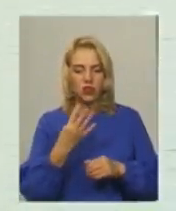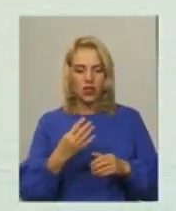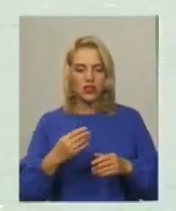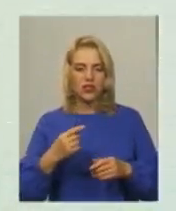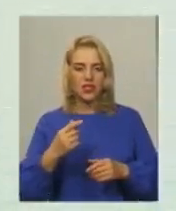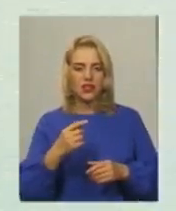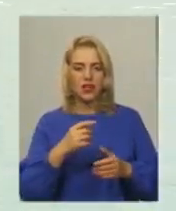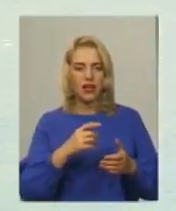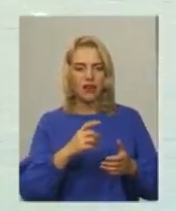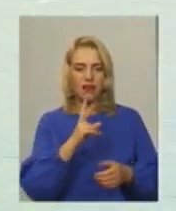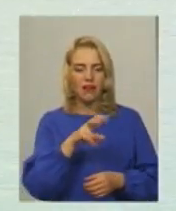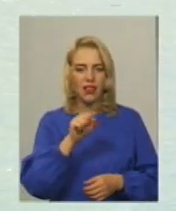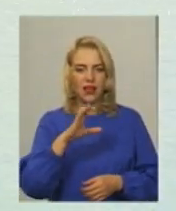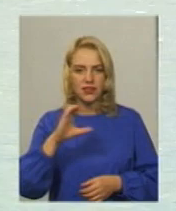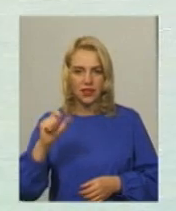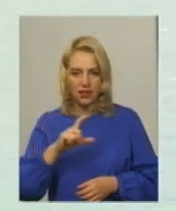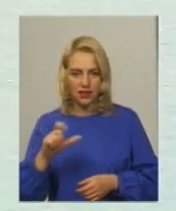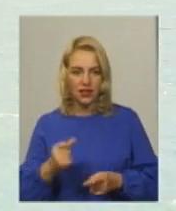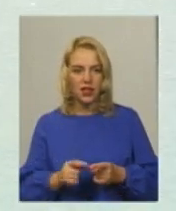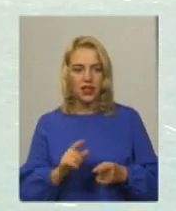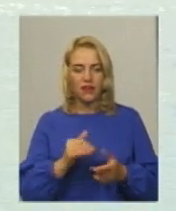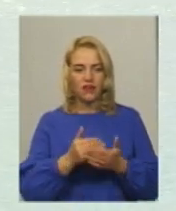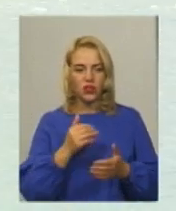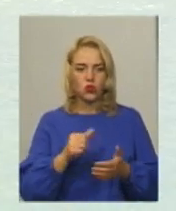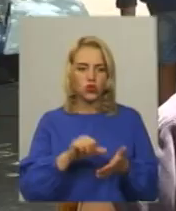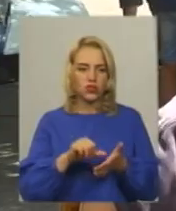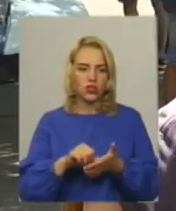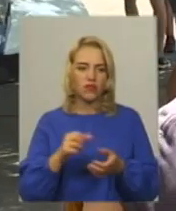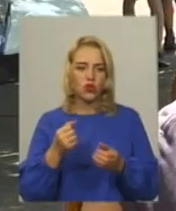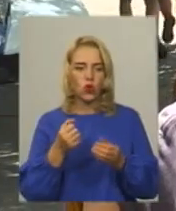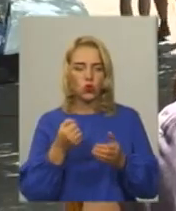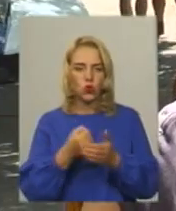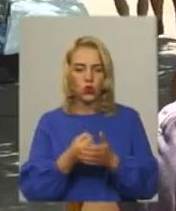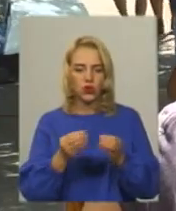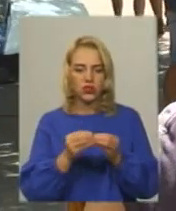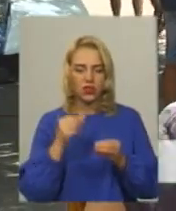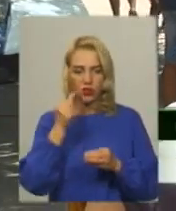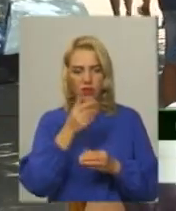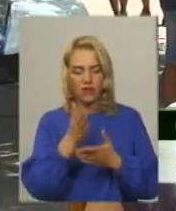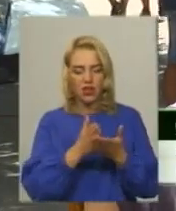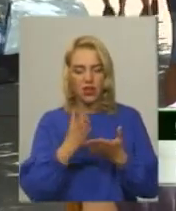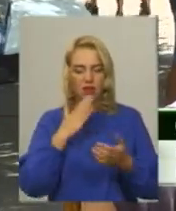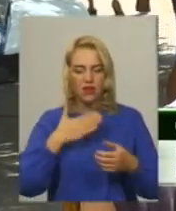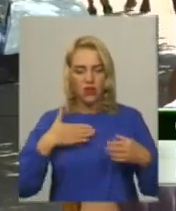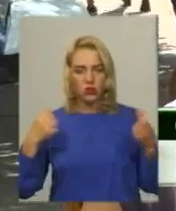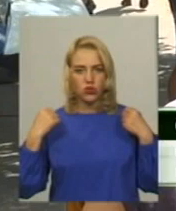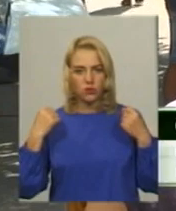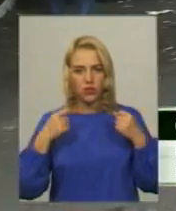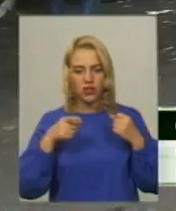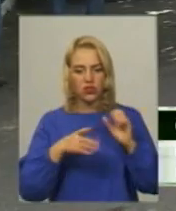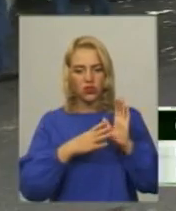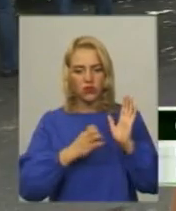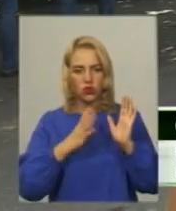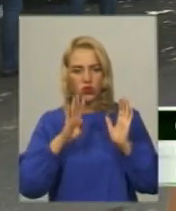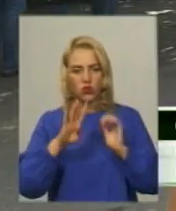різних міст України, розповідає Світлана Асташова, вік учасників від 10 років Ветеран нашого спорту – 1942